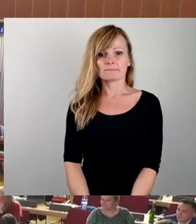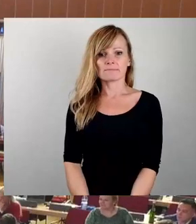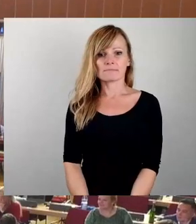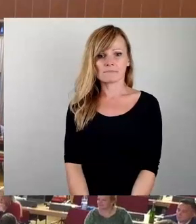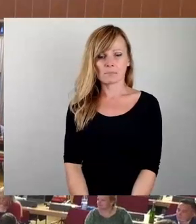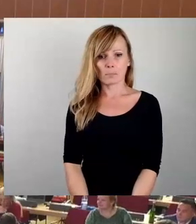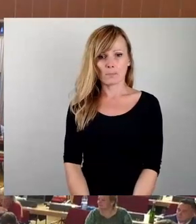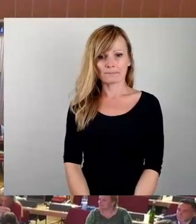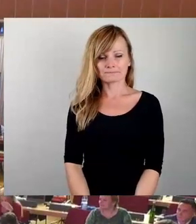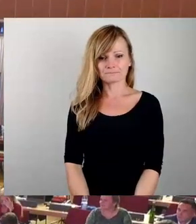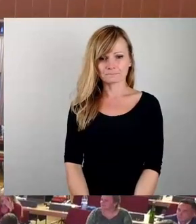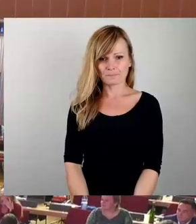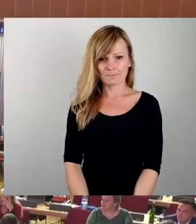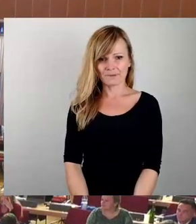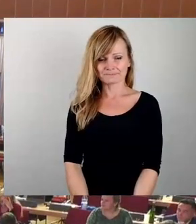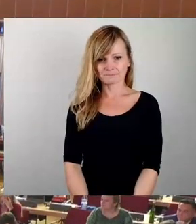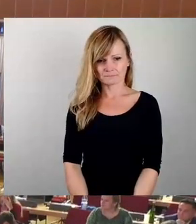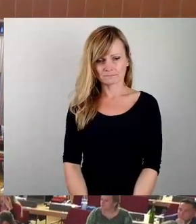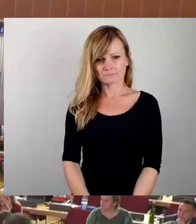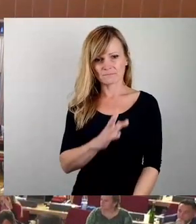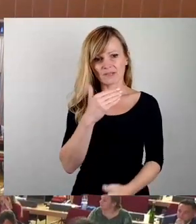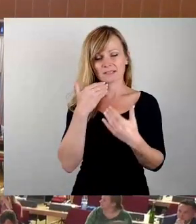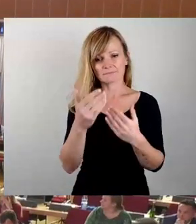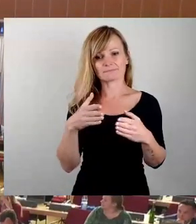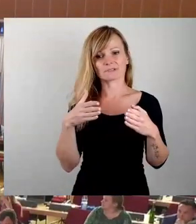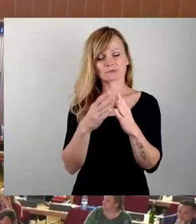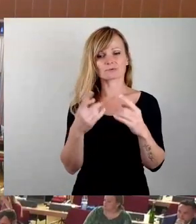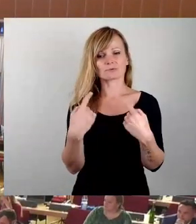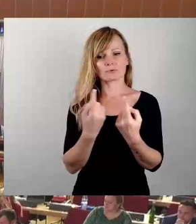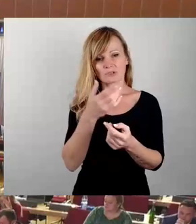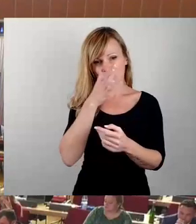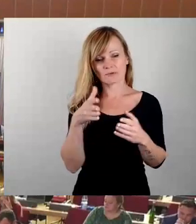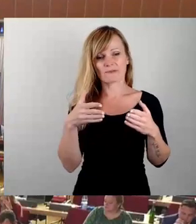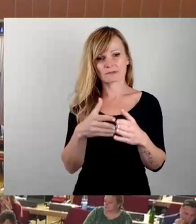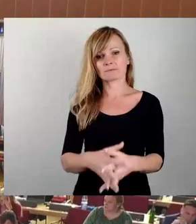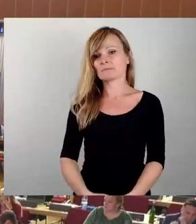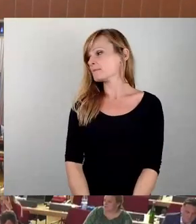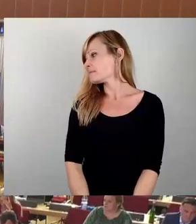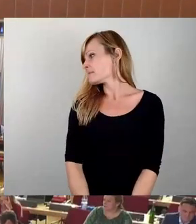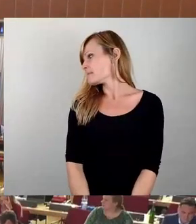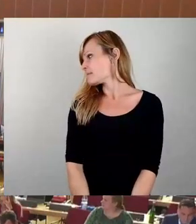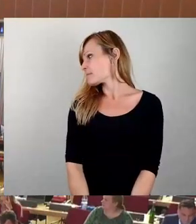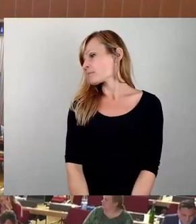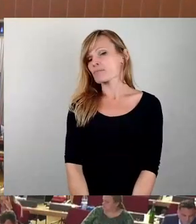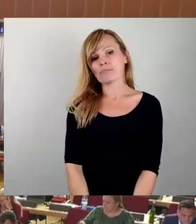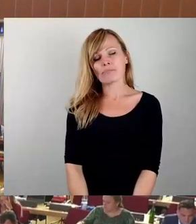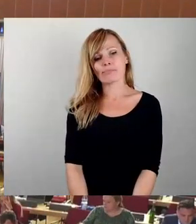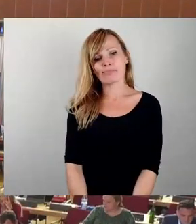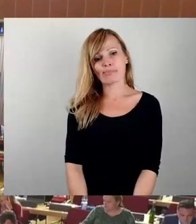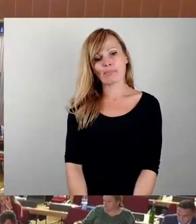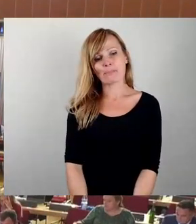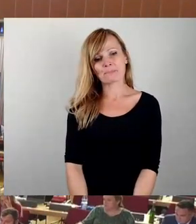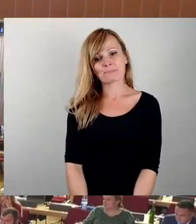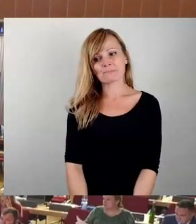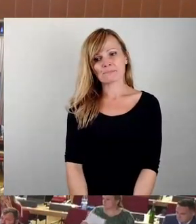Vielen Dank. Dann machen wir weiter in der Fraktionsrunde der Grünen Fraktion. Kein Bedarf CDU-Fraktion, auch